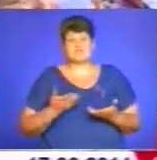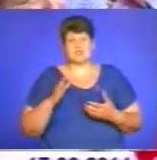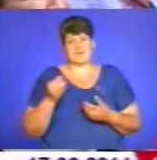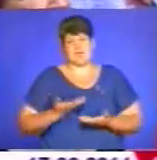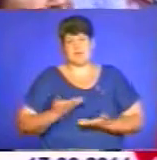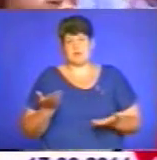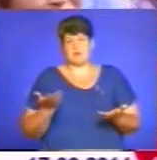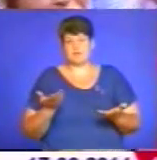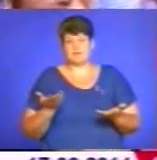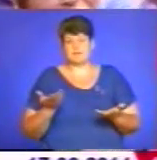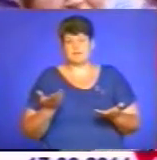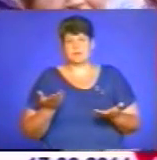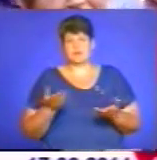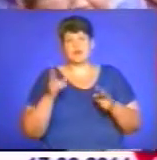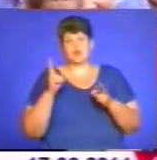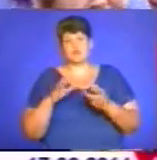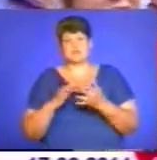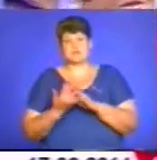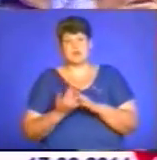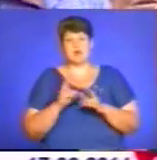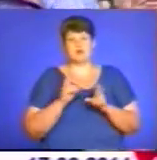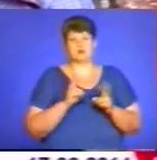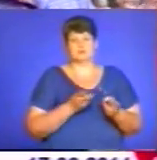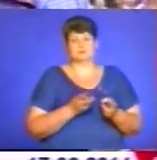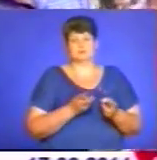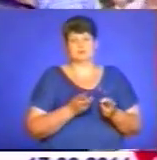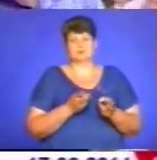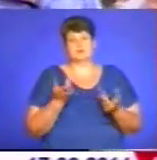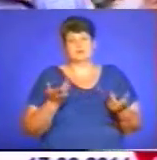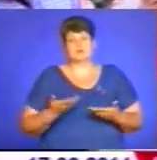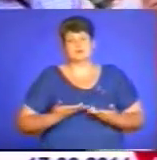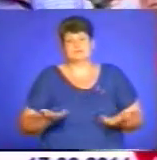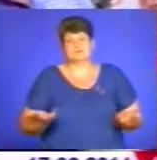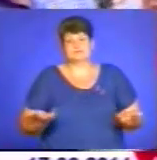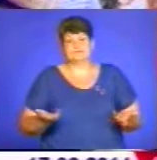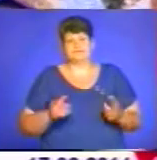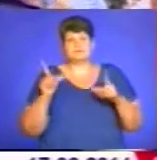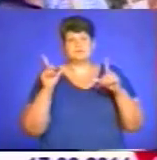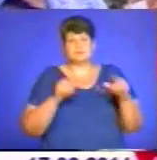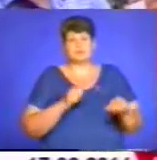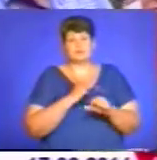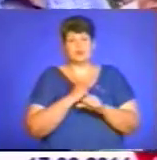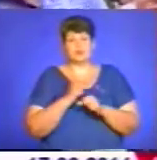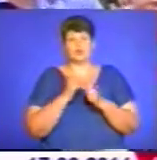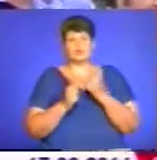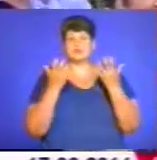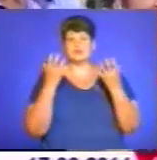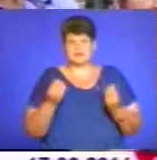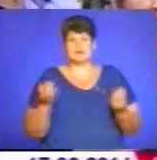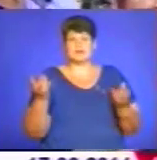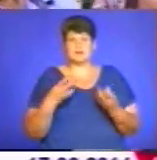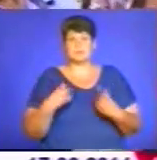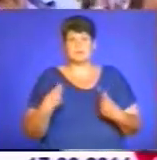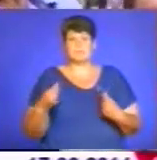виживаємо, существуємо. Дехто зі села, а дехто... Ось так, виживаємо. Доїжджаємо на роботу кожен день, треба нам